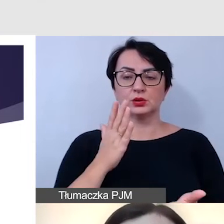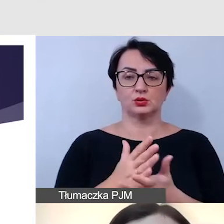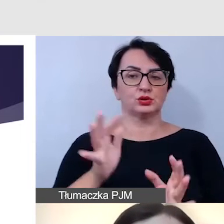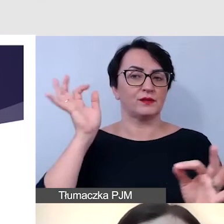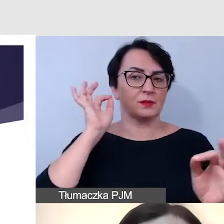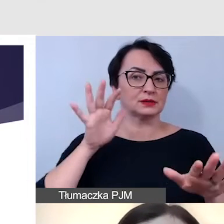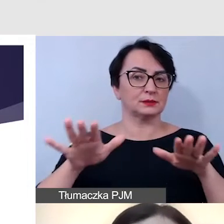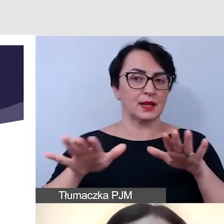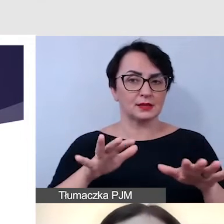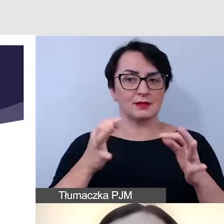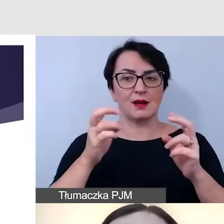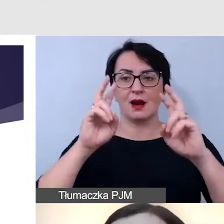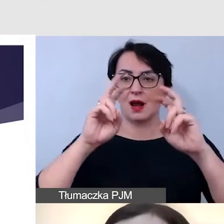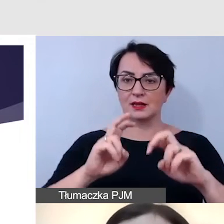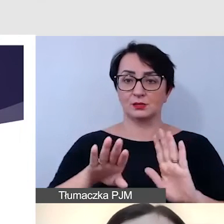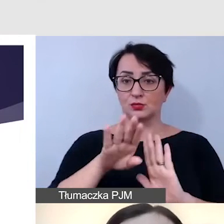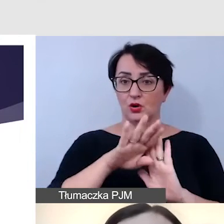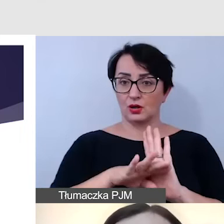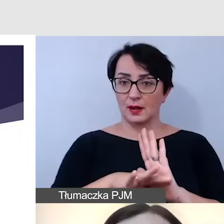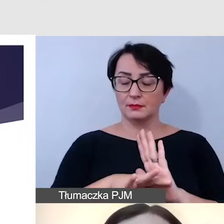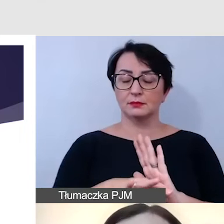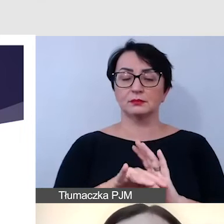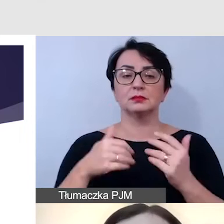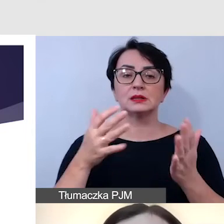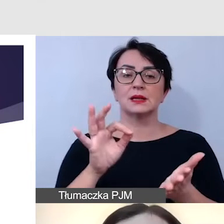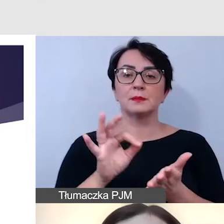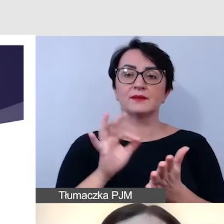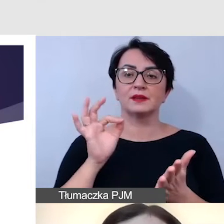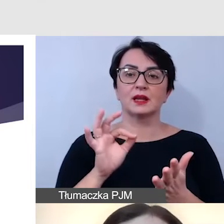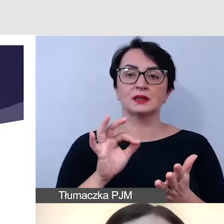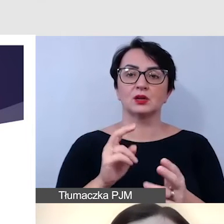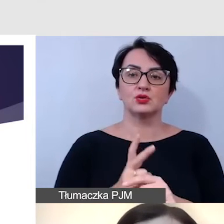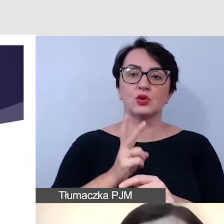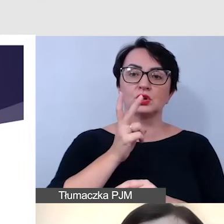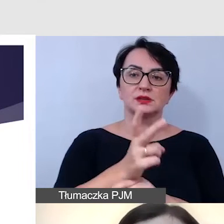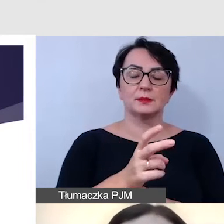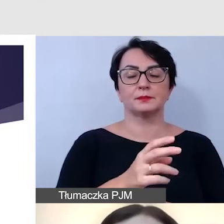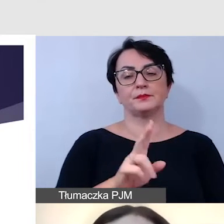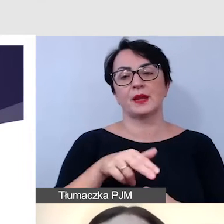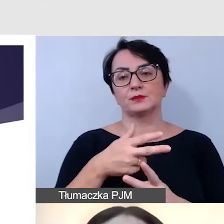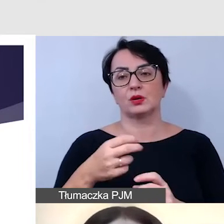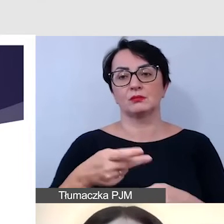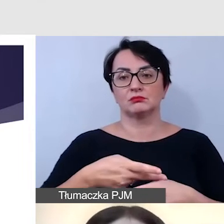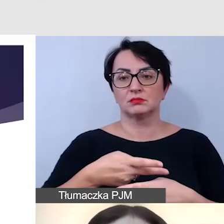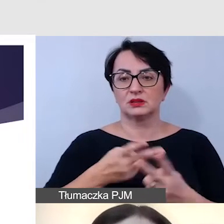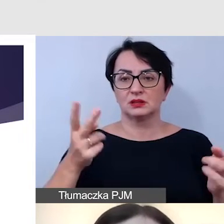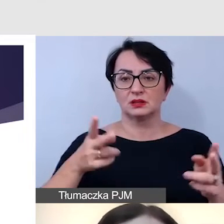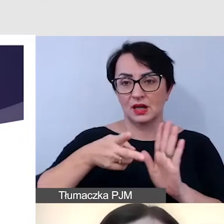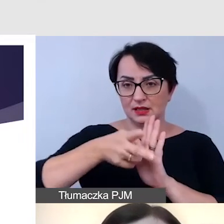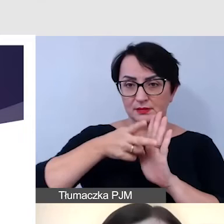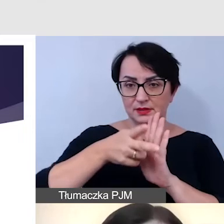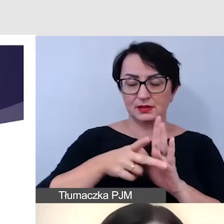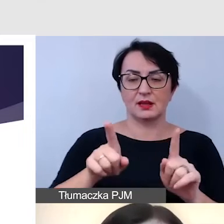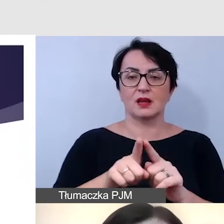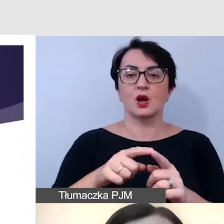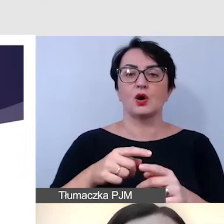przeanalizować nasz program pod kątem zapewniania dostępności, czy to transmisji, czy to usług